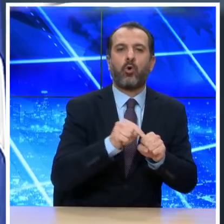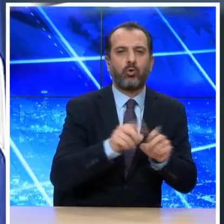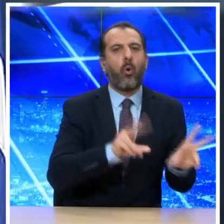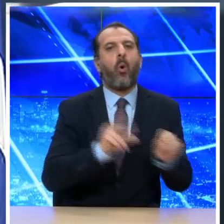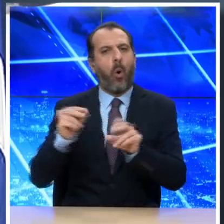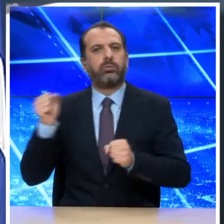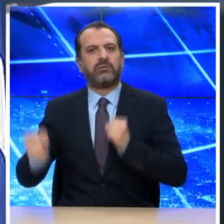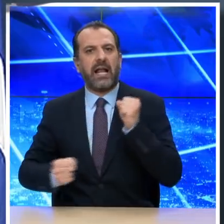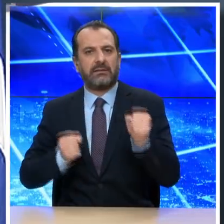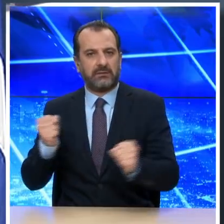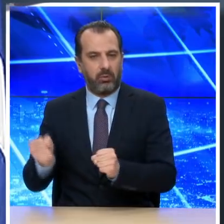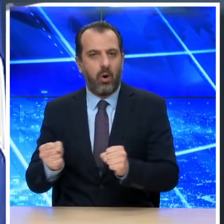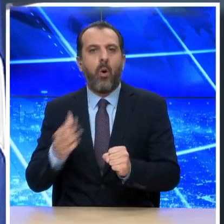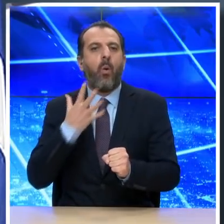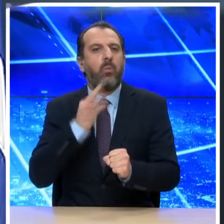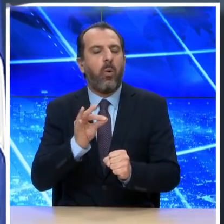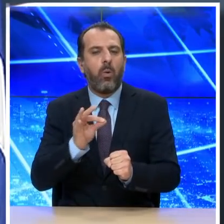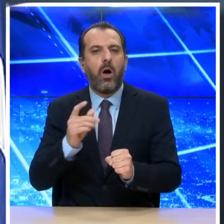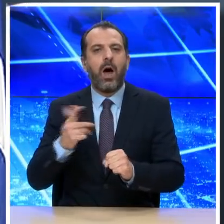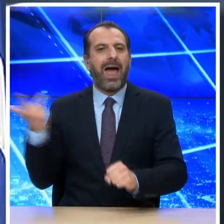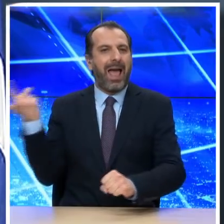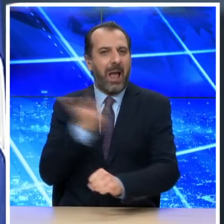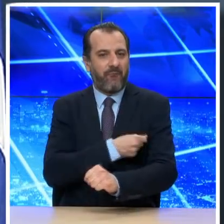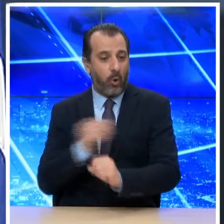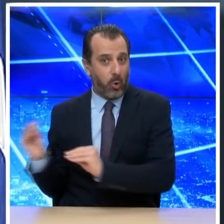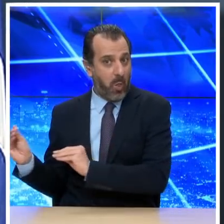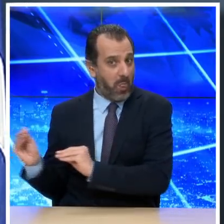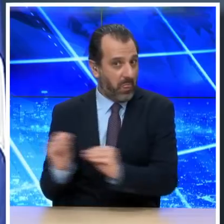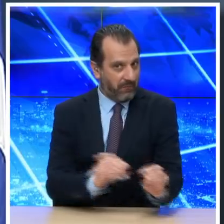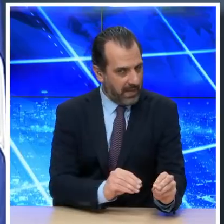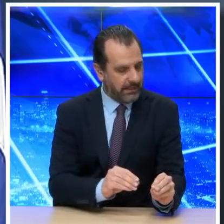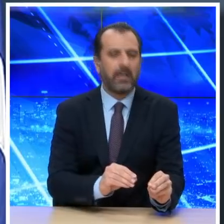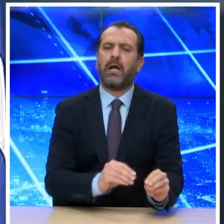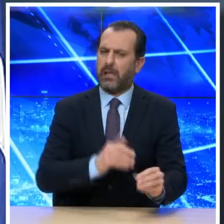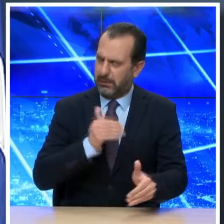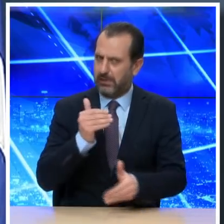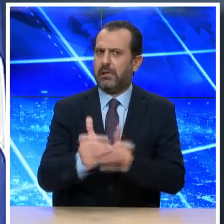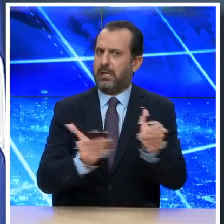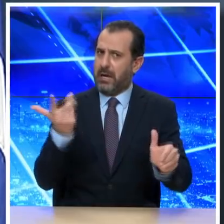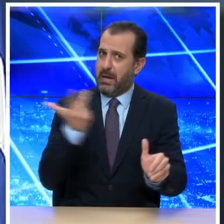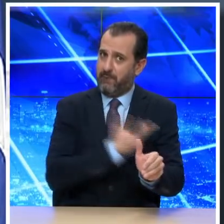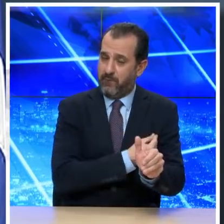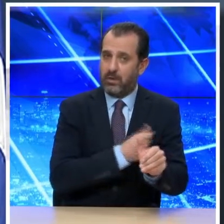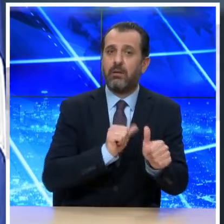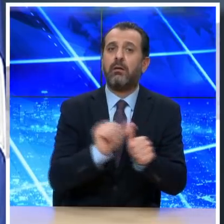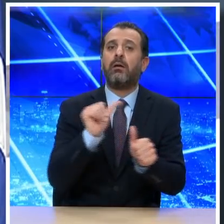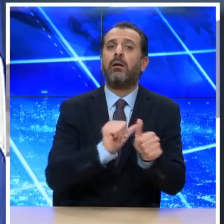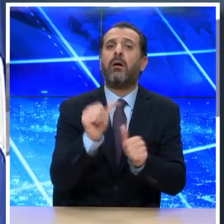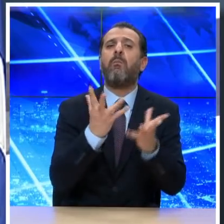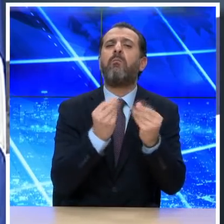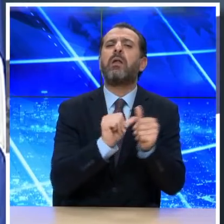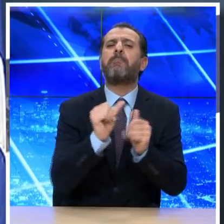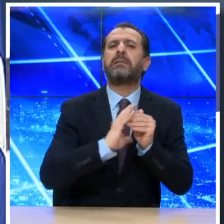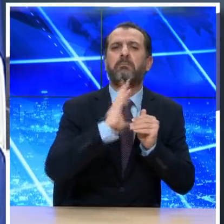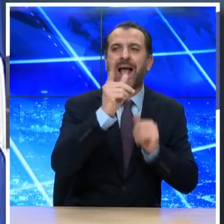επόμενο μήνα και αρχίσουμε να εμβολιαζόμαστε σιγά-σιγά, χρειαζόμαστε αρκετούς μήνες για να ολοκληρωθεί ο εμβολιασμός ικανό αριθμού συμπολιτών μας